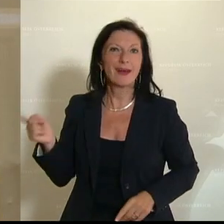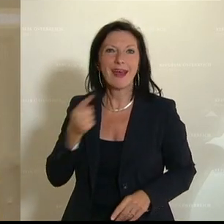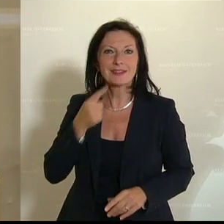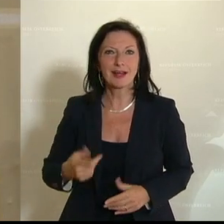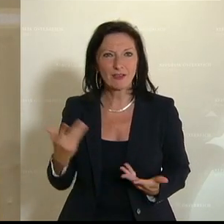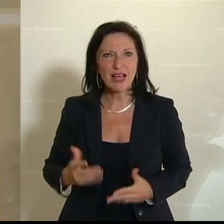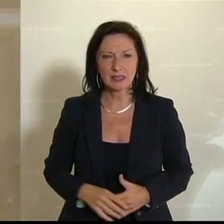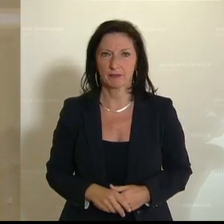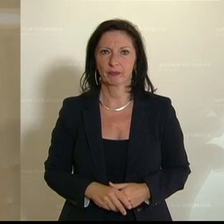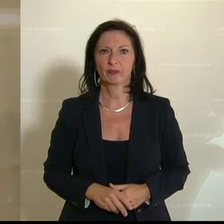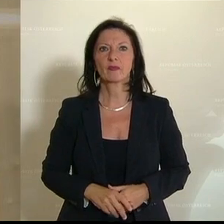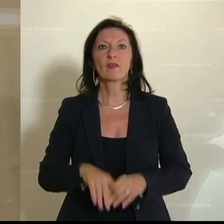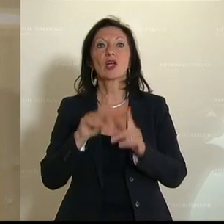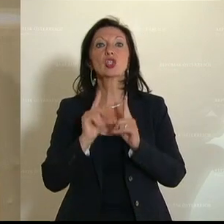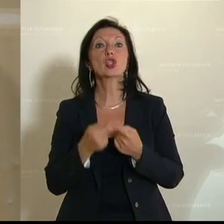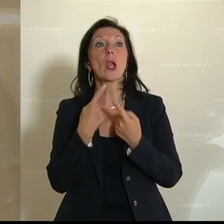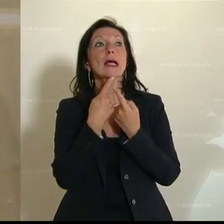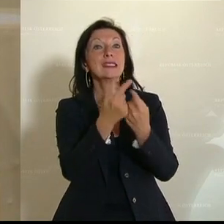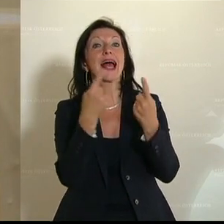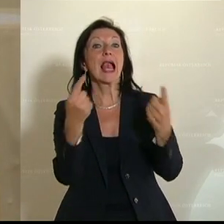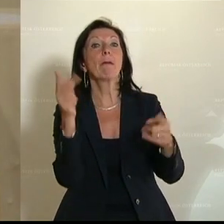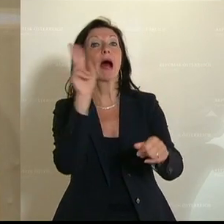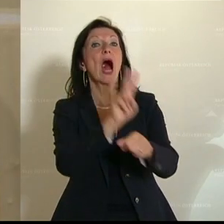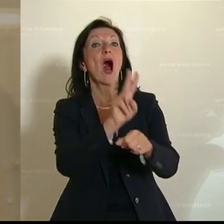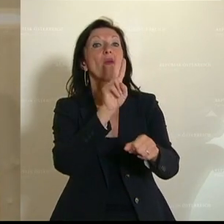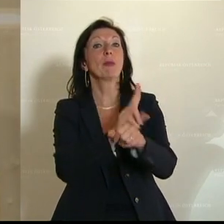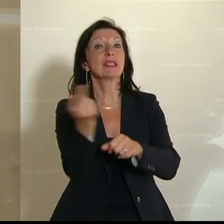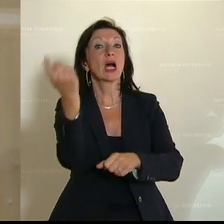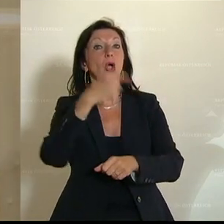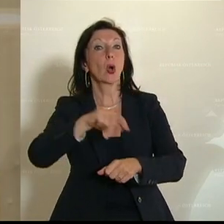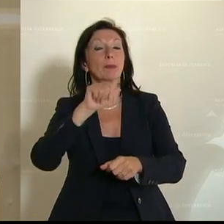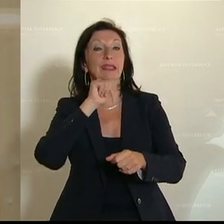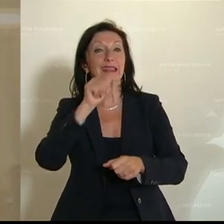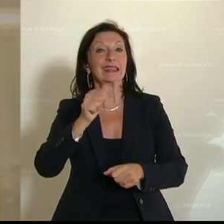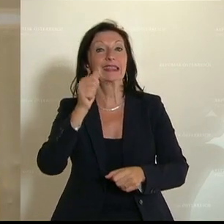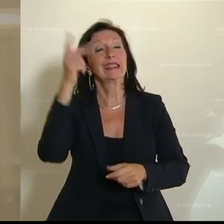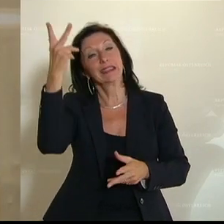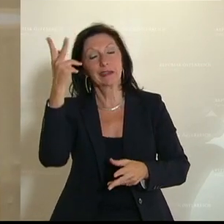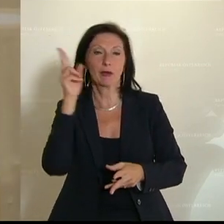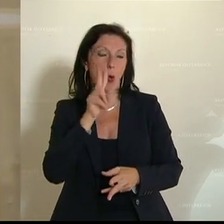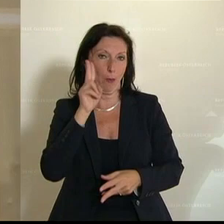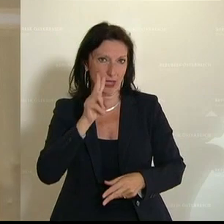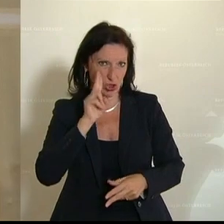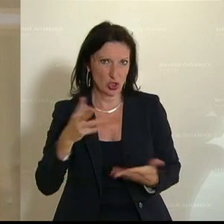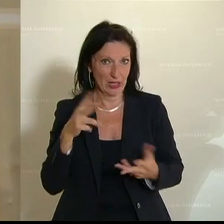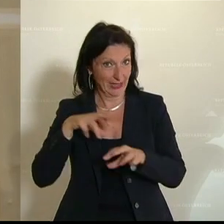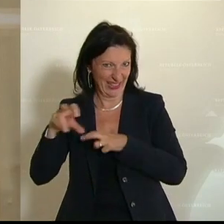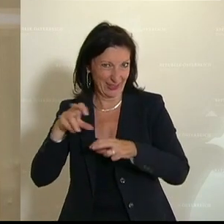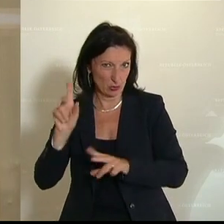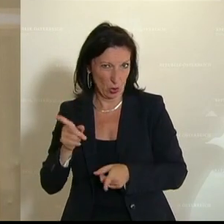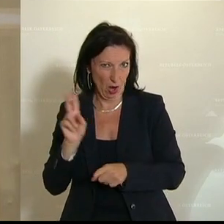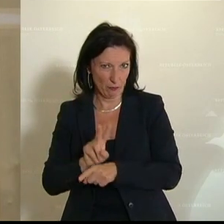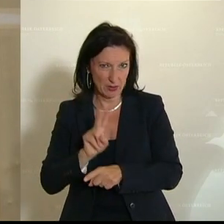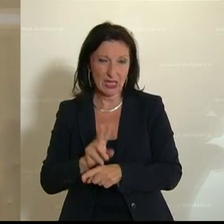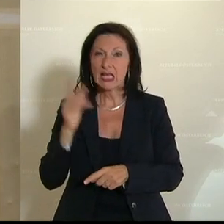Er hat gesagt, dass man selber aufpassen muss, dass man nicht skurril wird als Regierung, um dann noch festzustellen, theoretisch ist